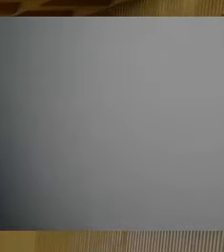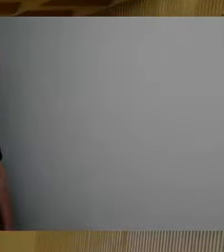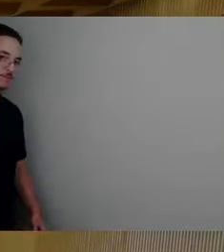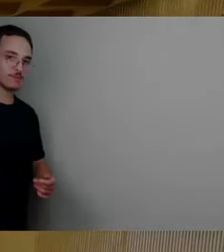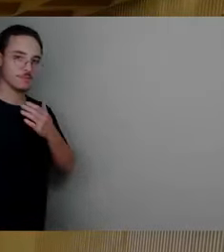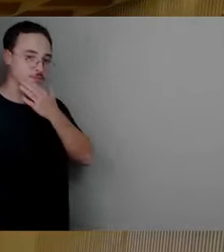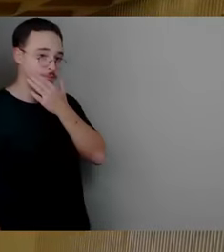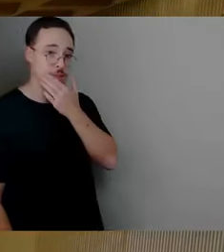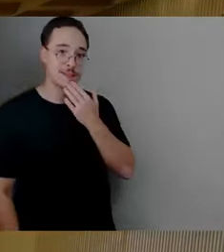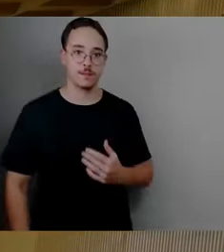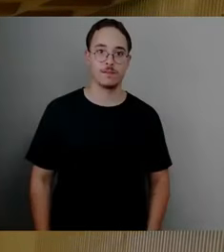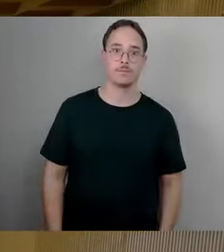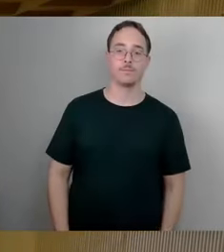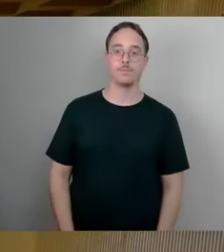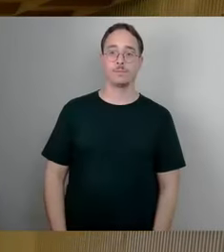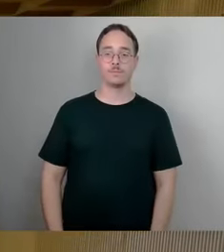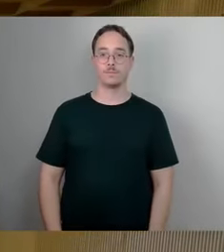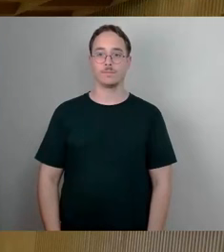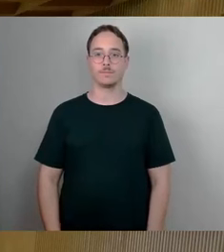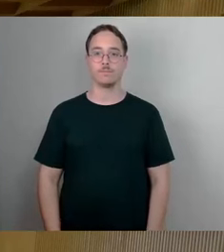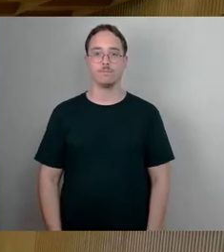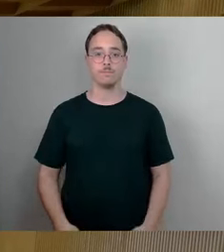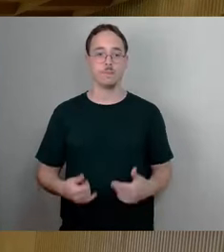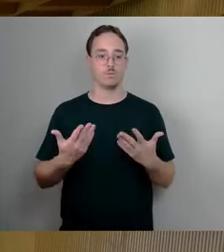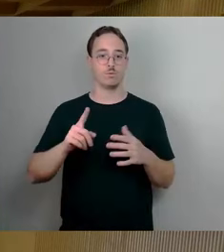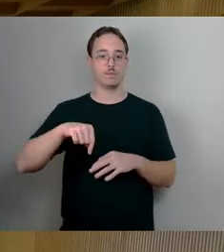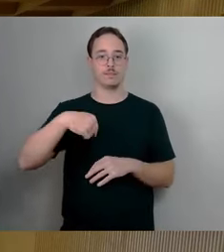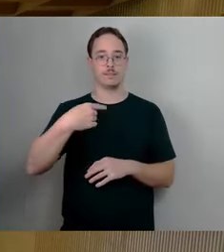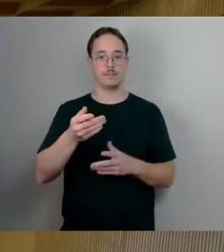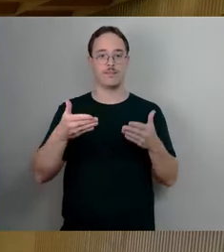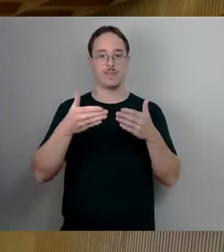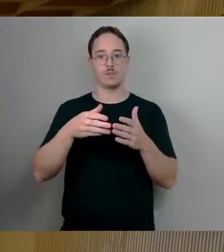So, dann kommen wir zur nächsten Fraktion, PVP, Herr Dr. Schulte-Wissemann.